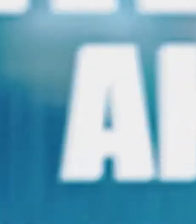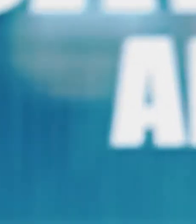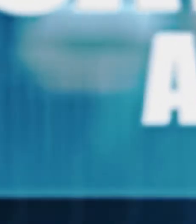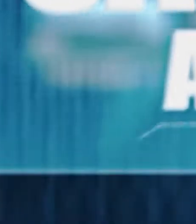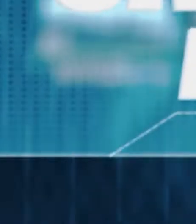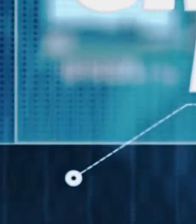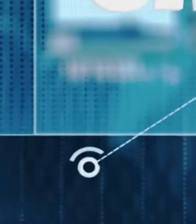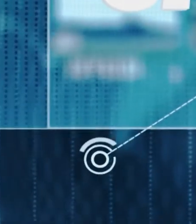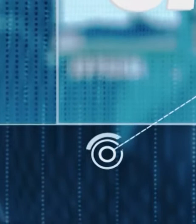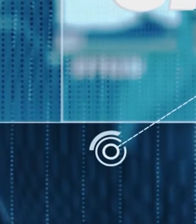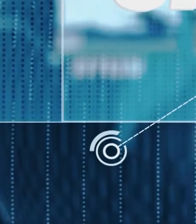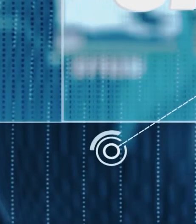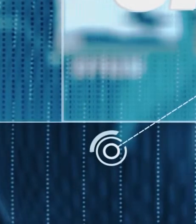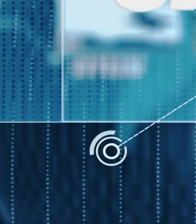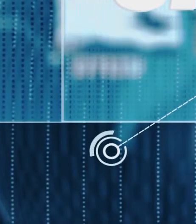Muzika